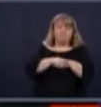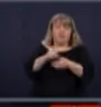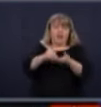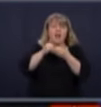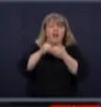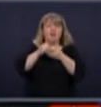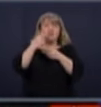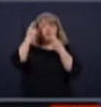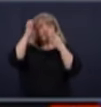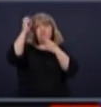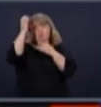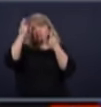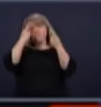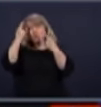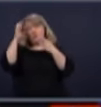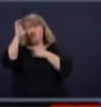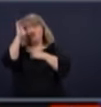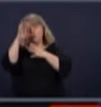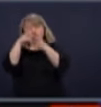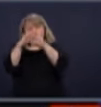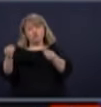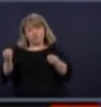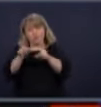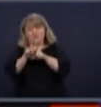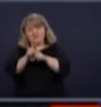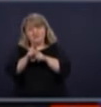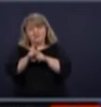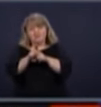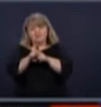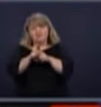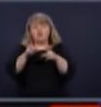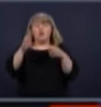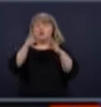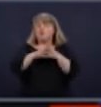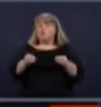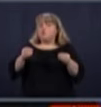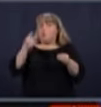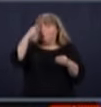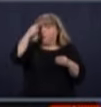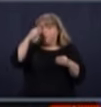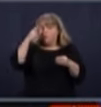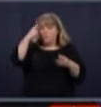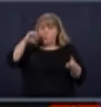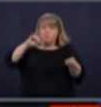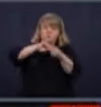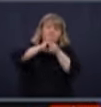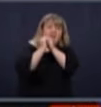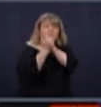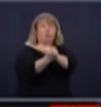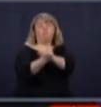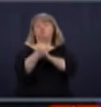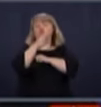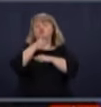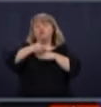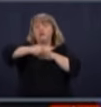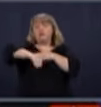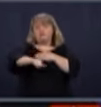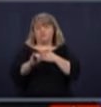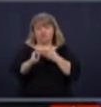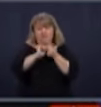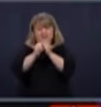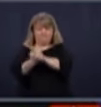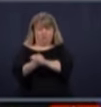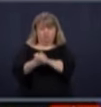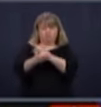solutions pour une réforme qu'on va regarder plus dans les prochains mois. Donc, on commence déjà à